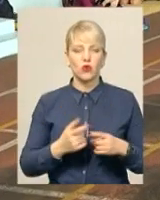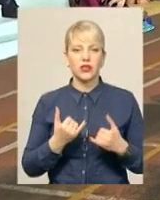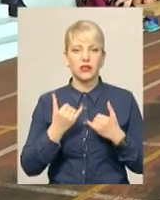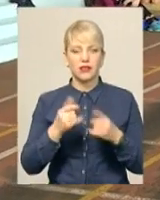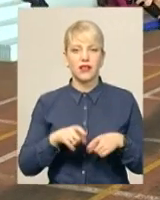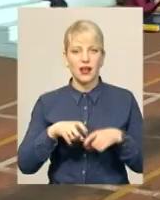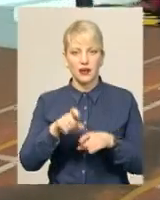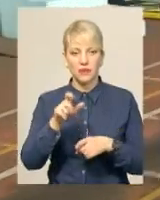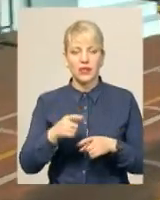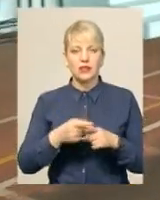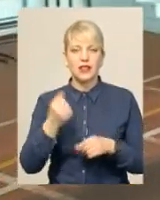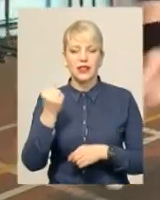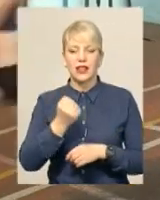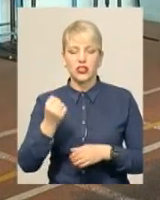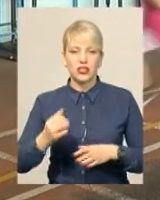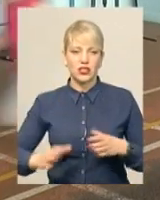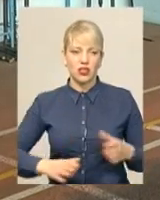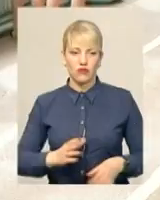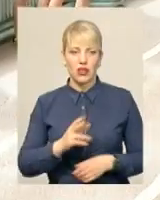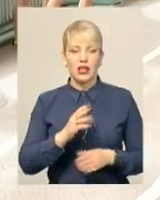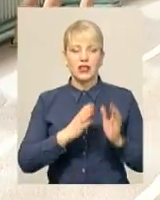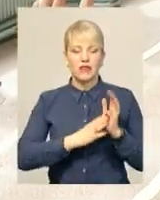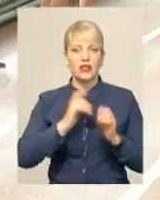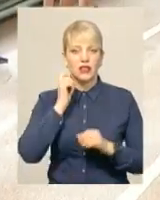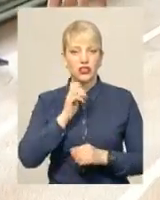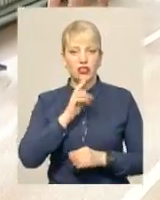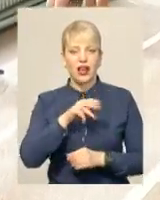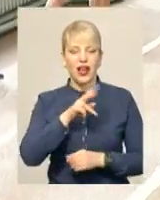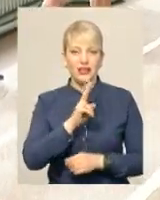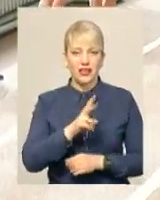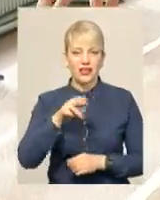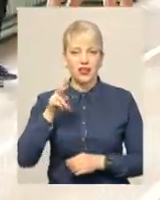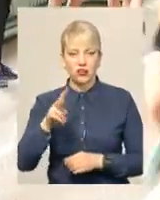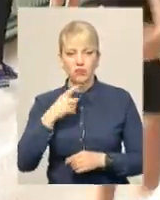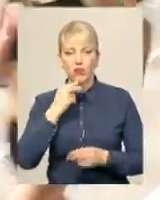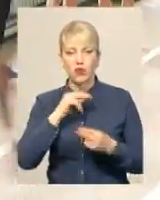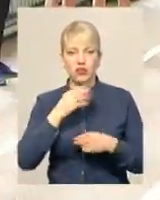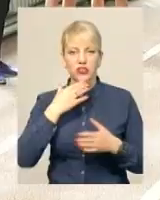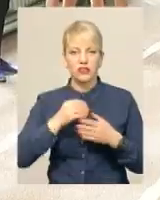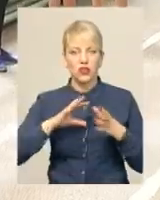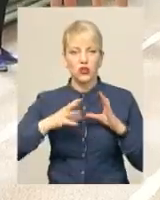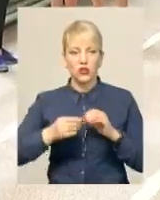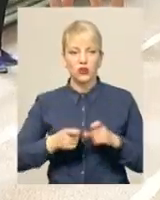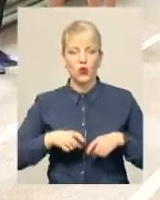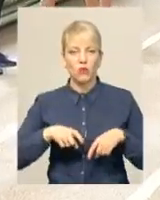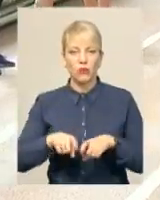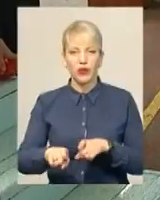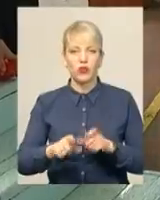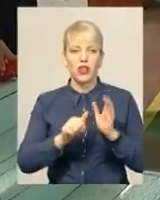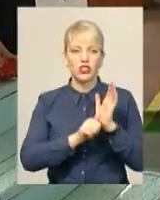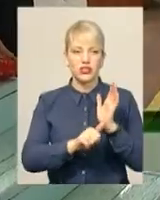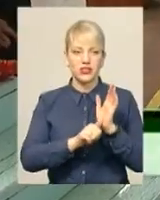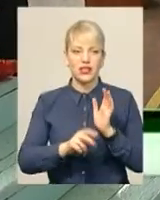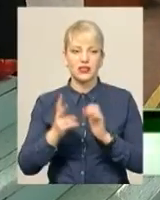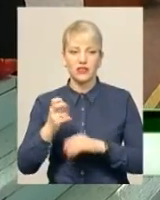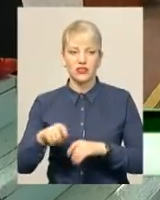Балицький, тижні тренувань. Девятирічна Катерина Крушинська це знає. Спортсменка сьогодні покращила свій результат у бігу на 60 та 200 метрів. Я